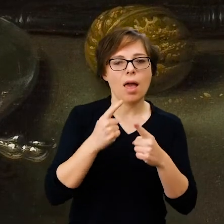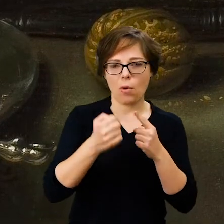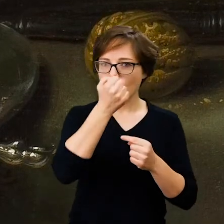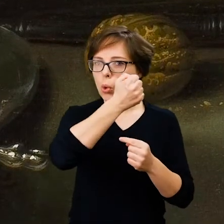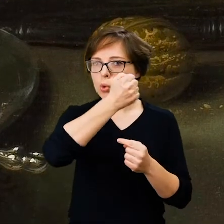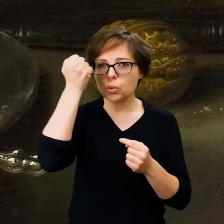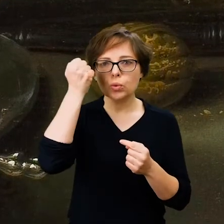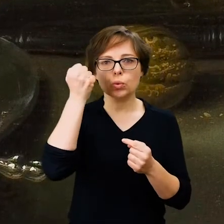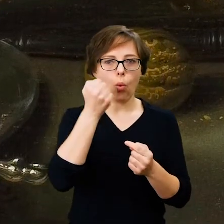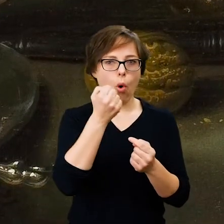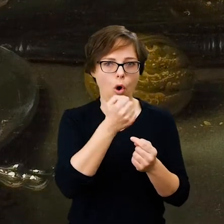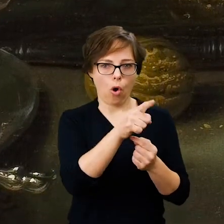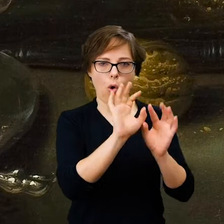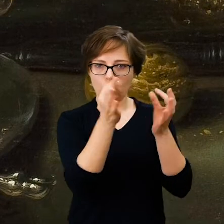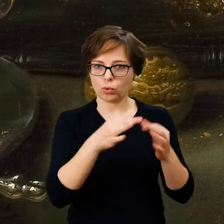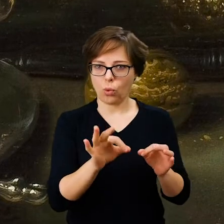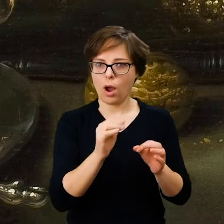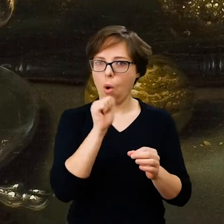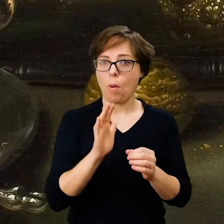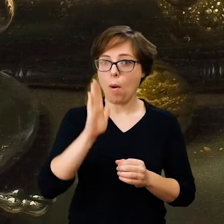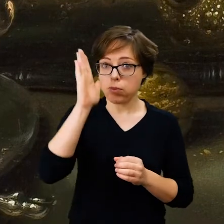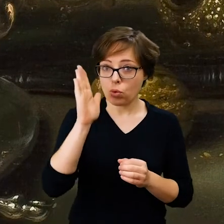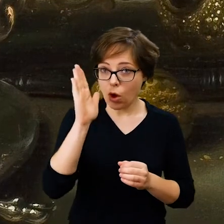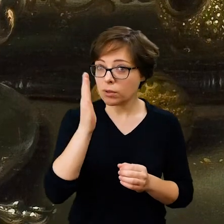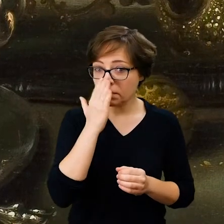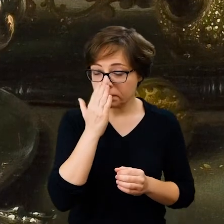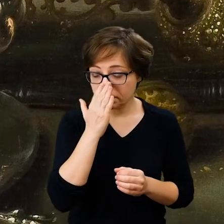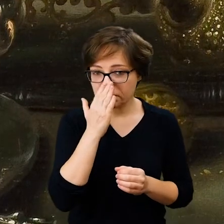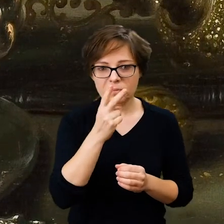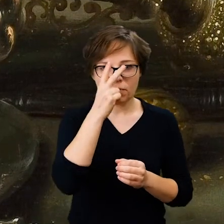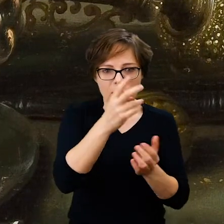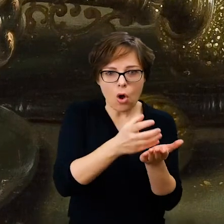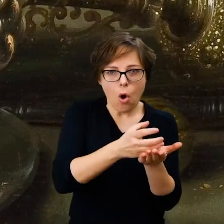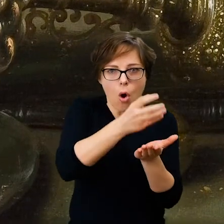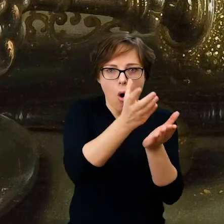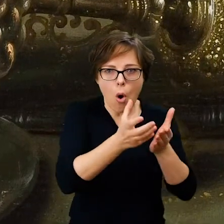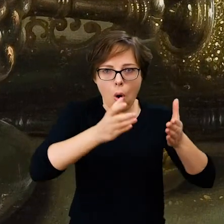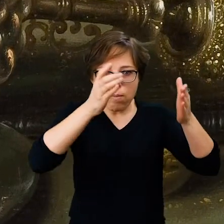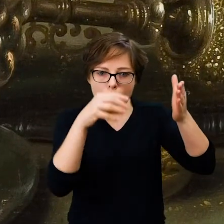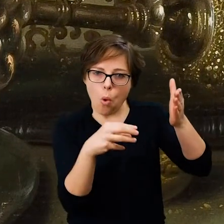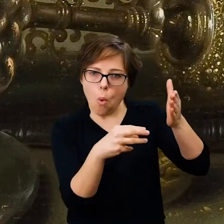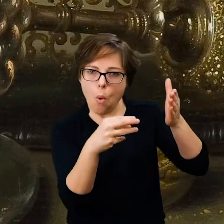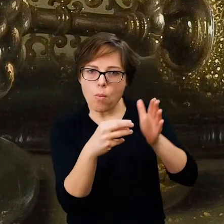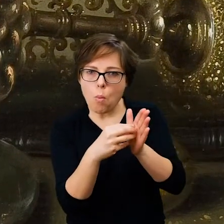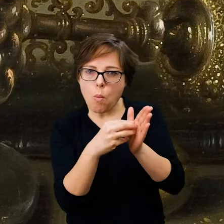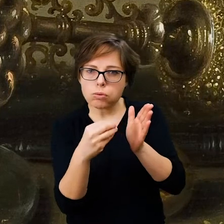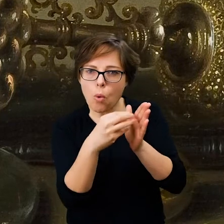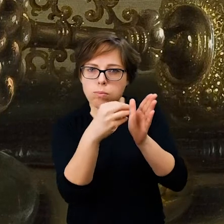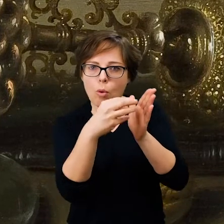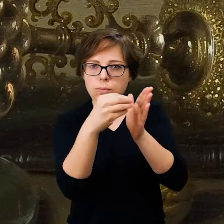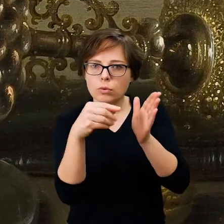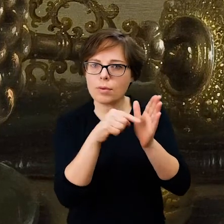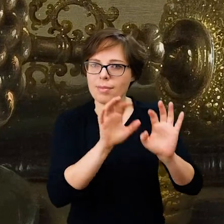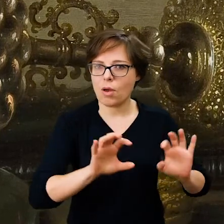szklarskiej północnej Europy jest ta dekoracja, którą możemy zauważyć na kielichu nazywanym